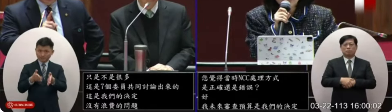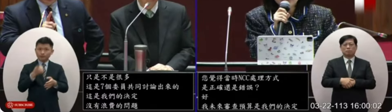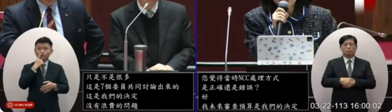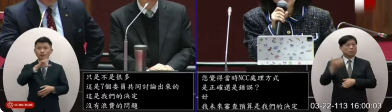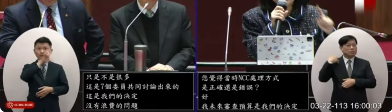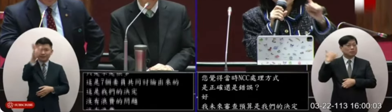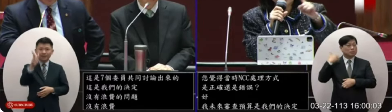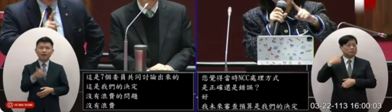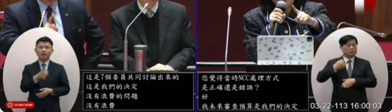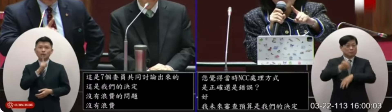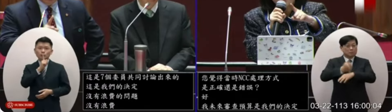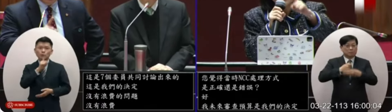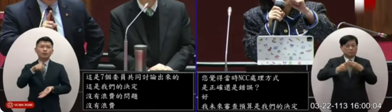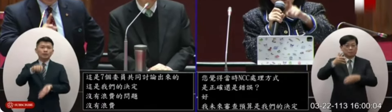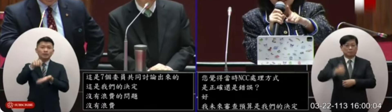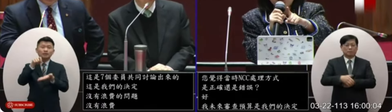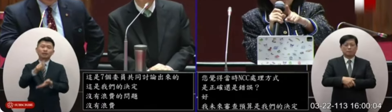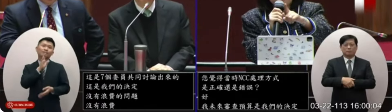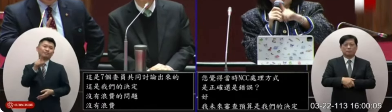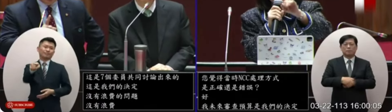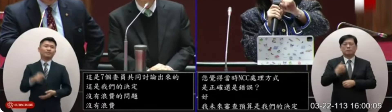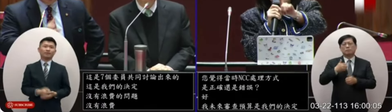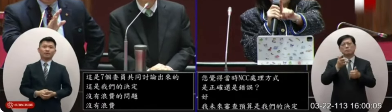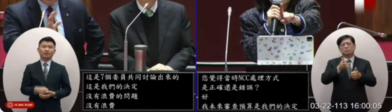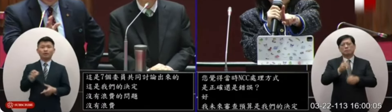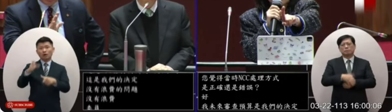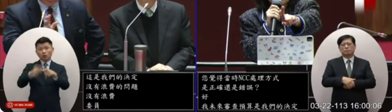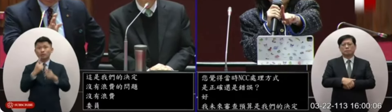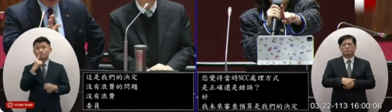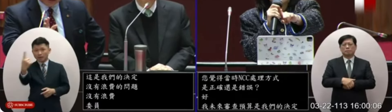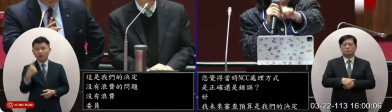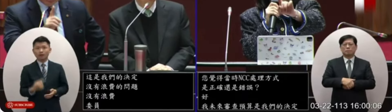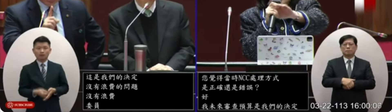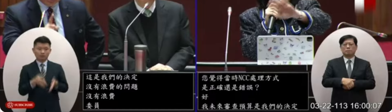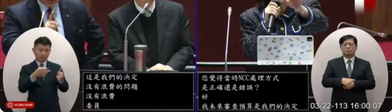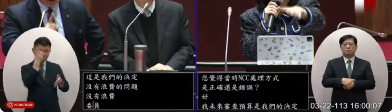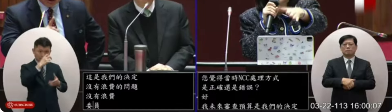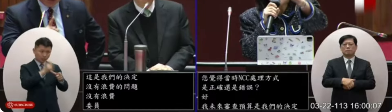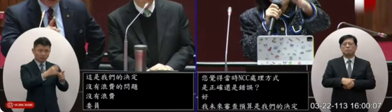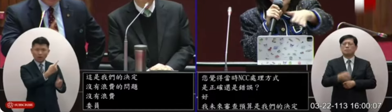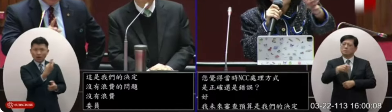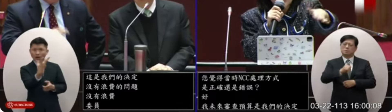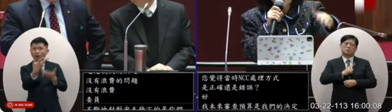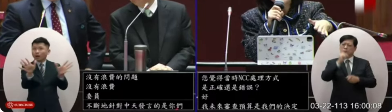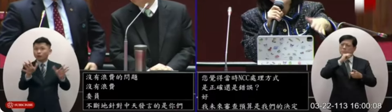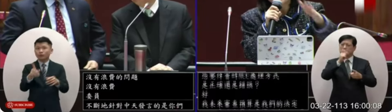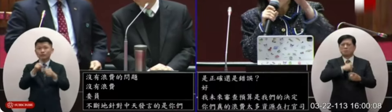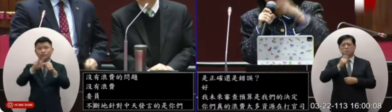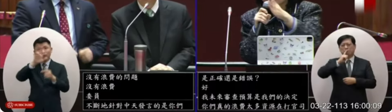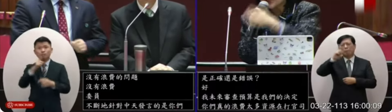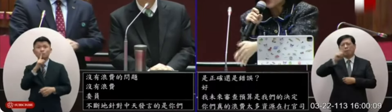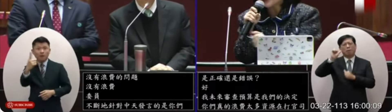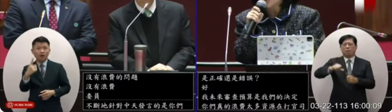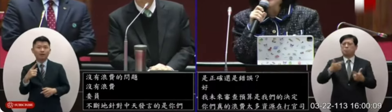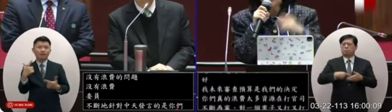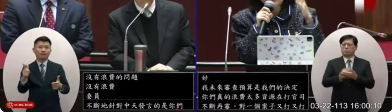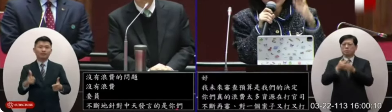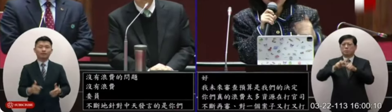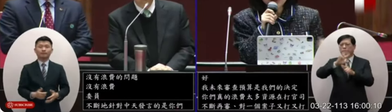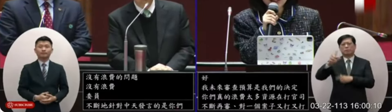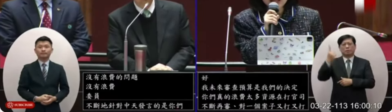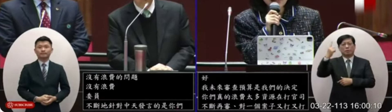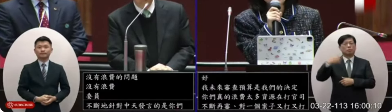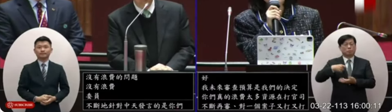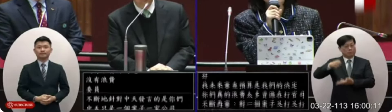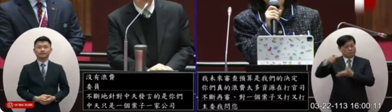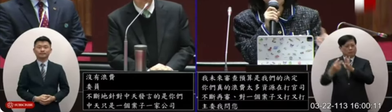中天發的是你們中天只是一個案子一家公司我們監理的公司非常多不是只有中天一家而已也不只針對